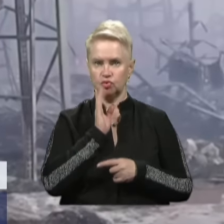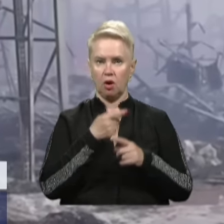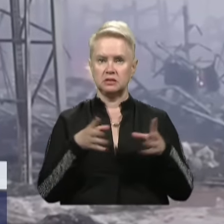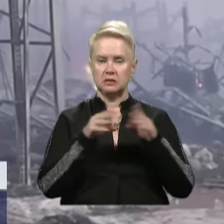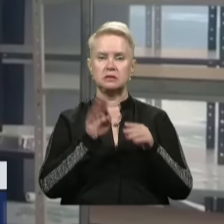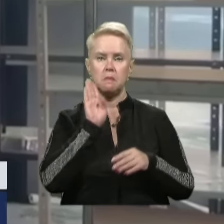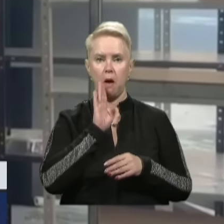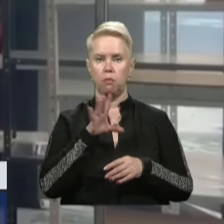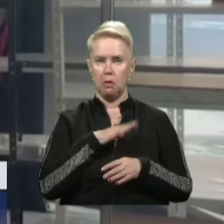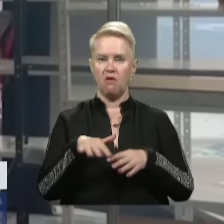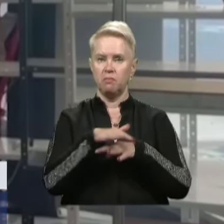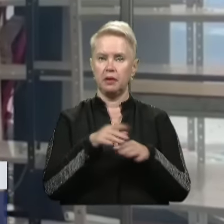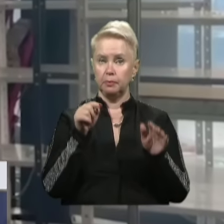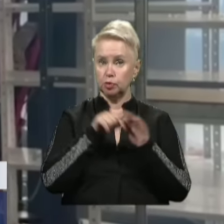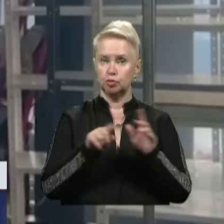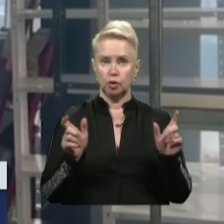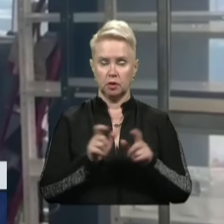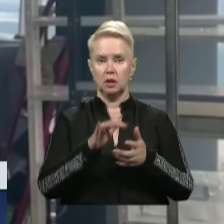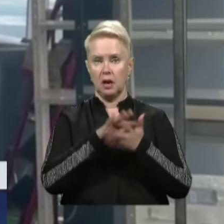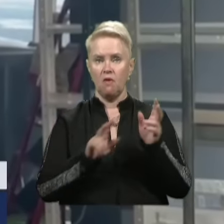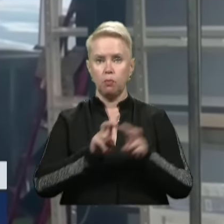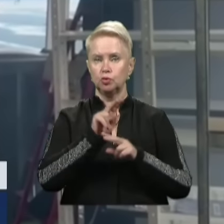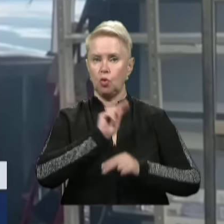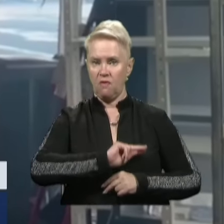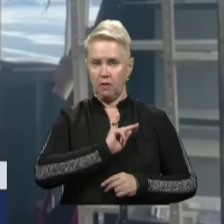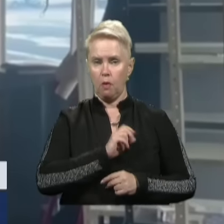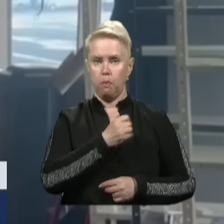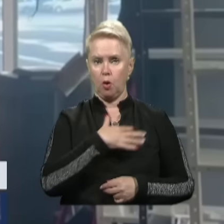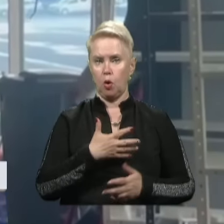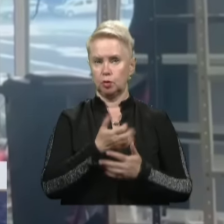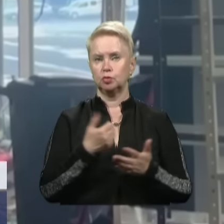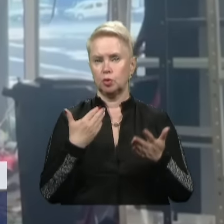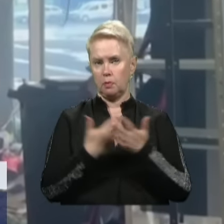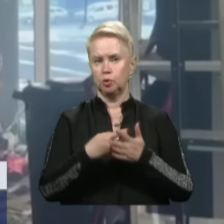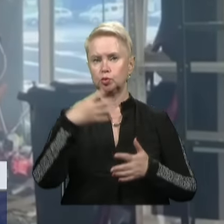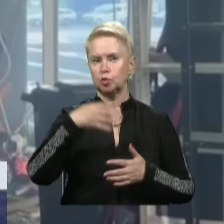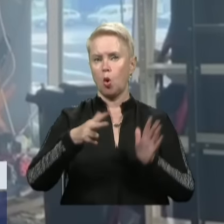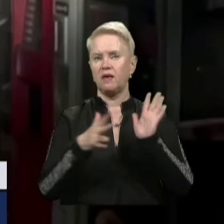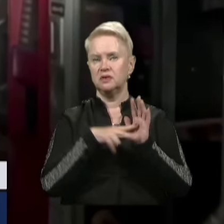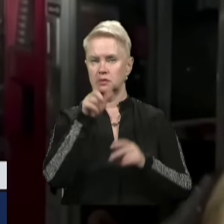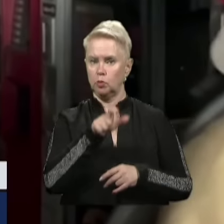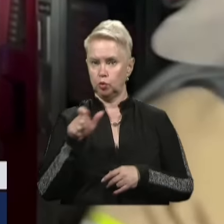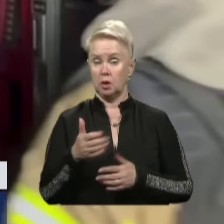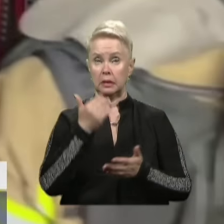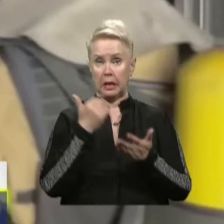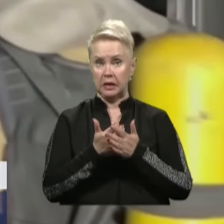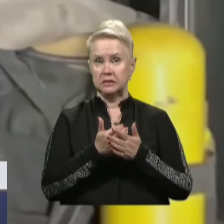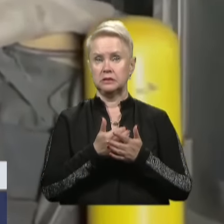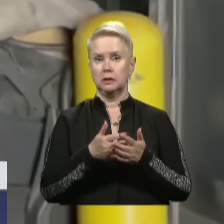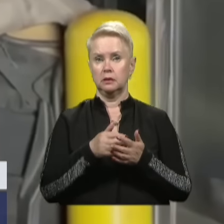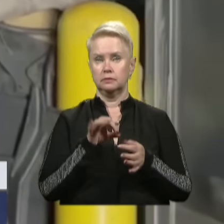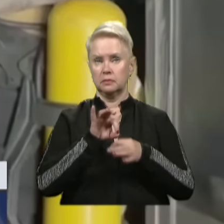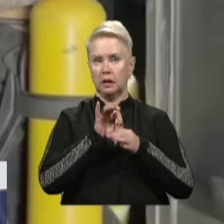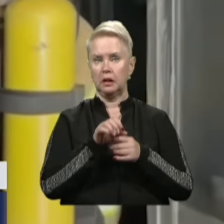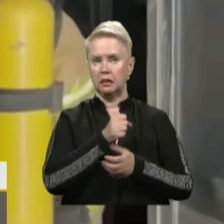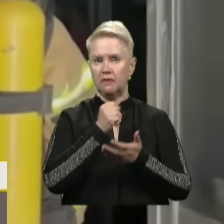яка разом з мамою була у приміщенні. Тривають пошукові роботи. Поранення отримали щонайменше 48 людей. Наразі ідея –